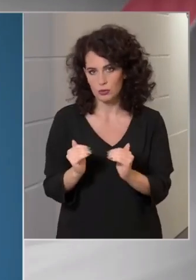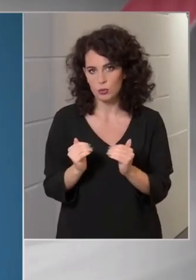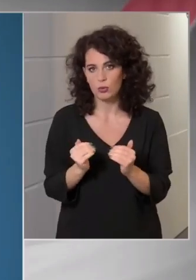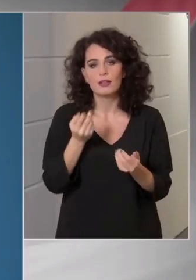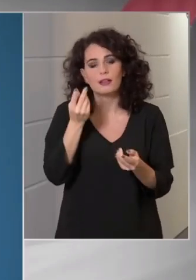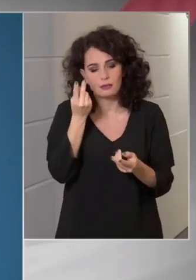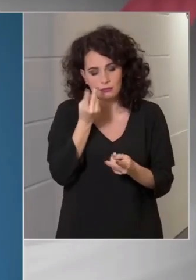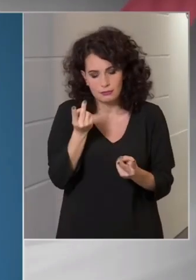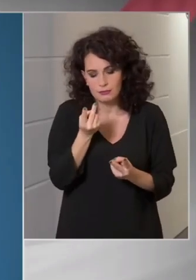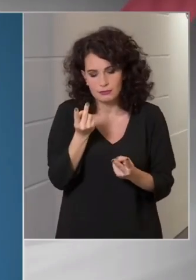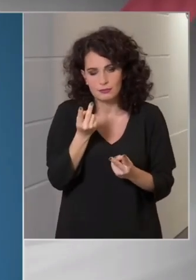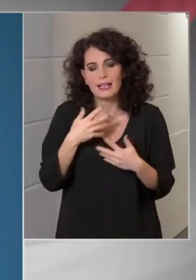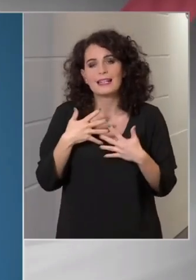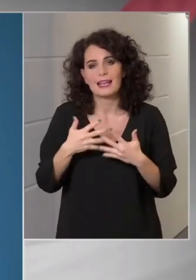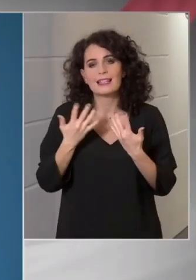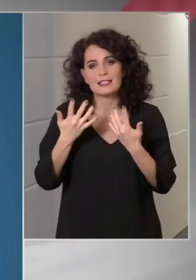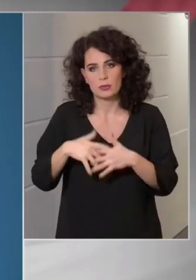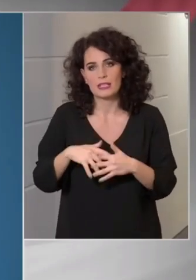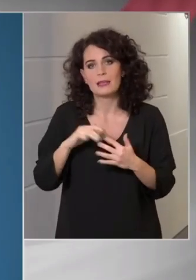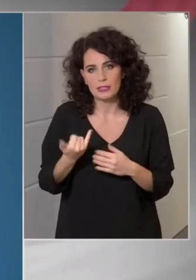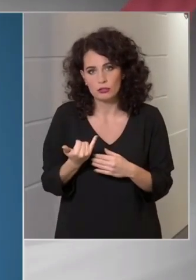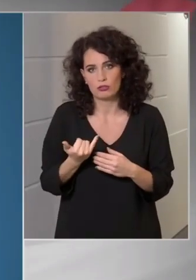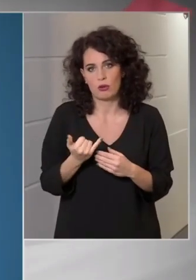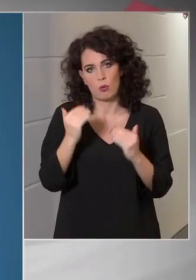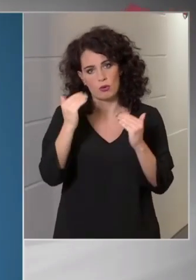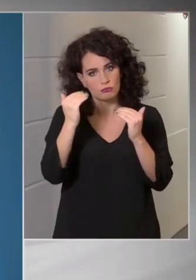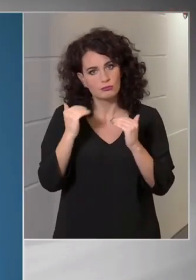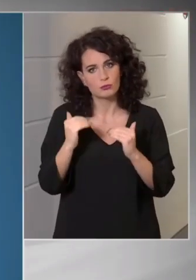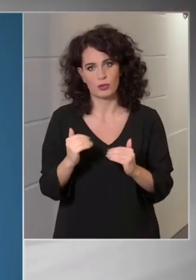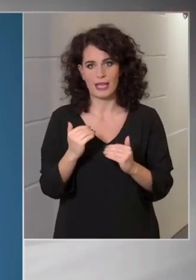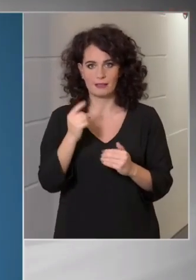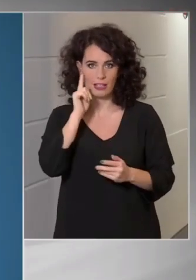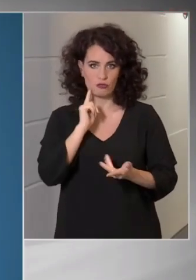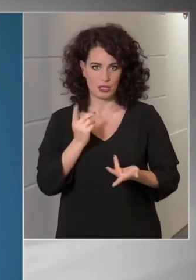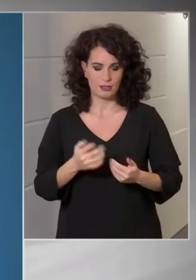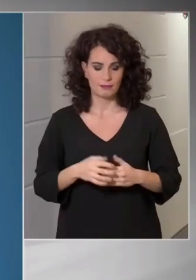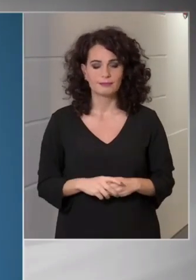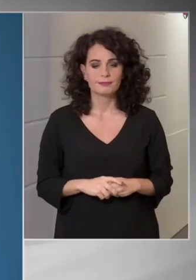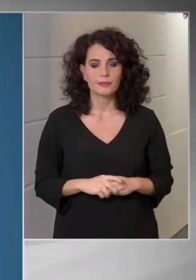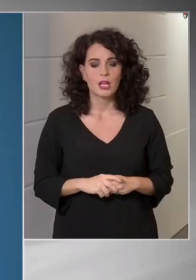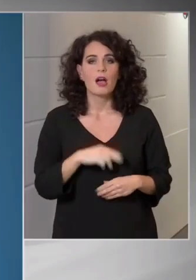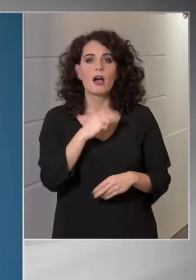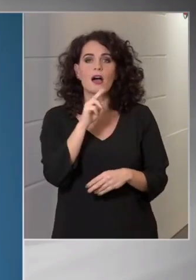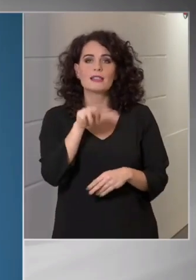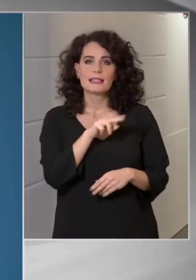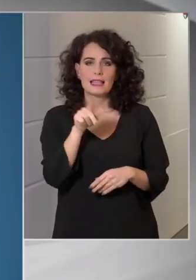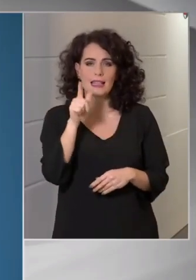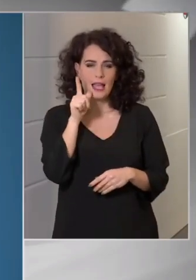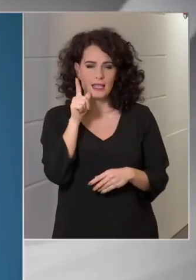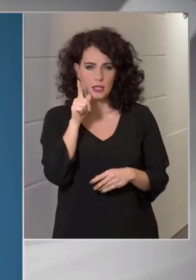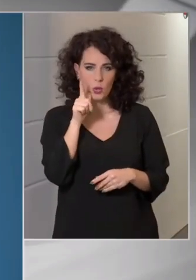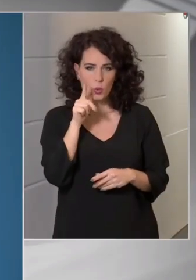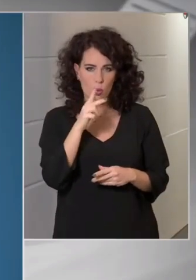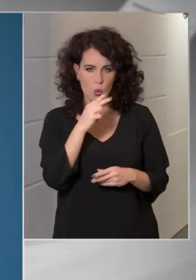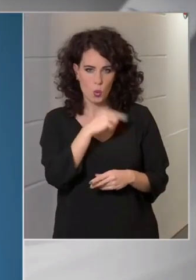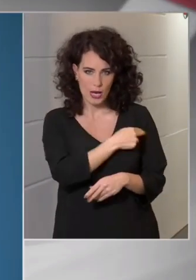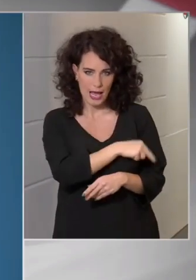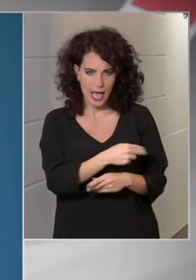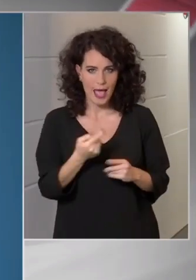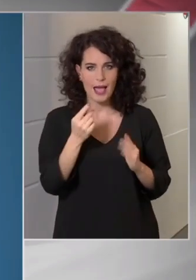a lélegeztetőgépre kerülés is. A Szent László Kórház adatai szerint, hogyha valaki